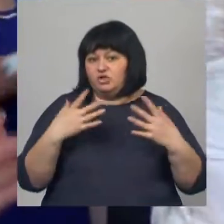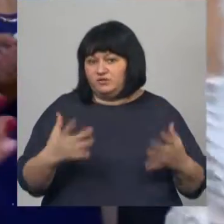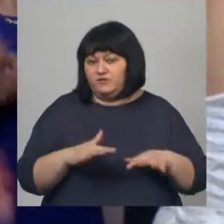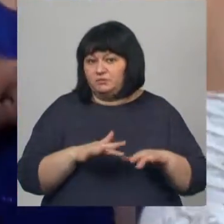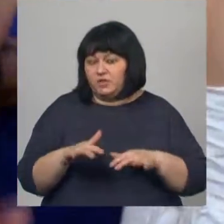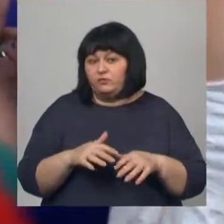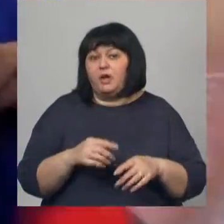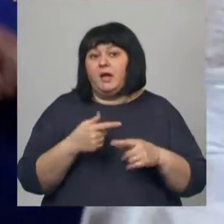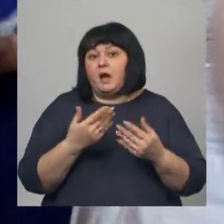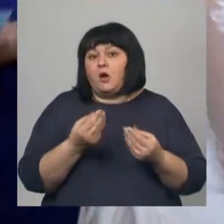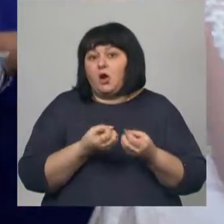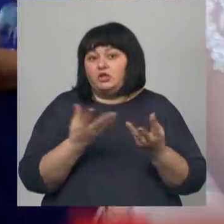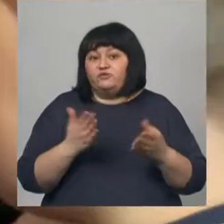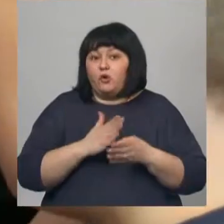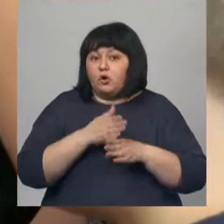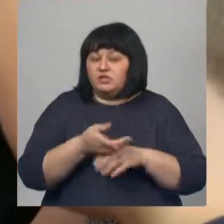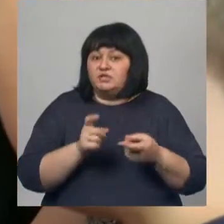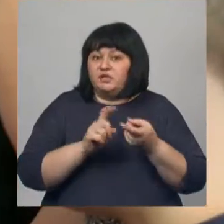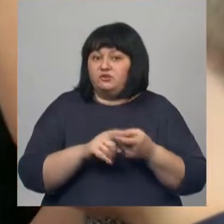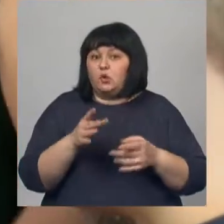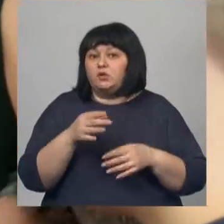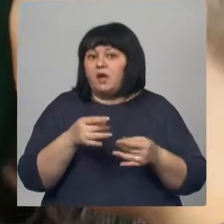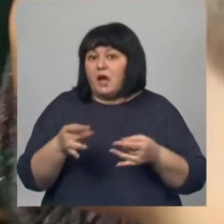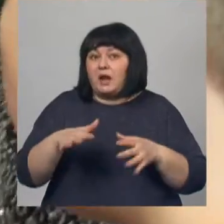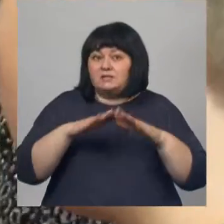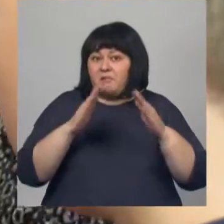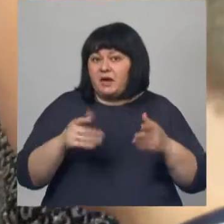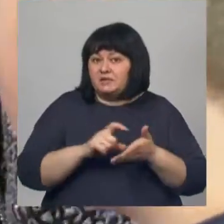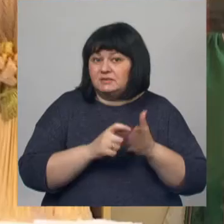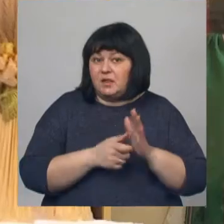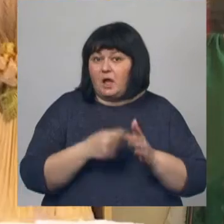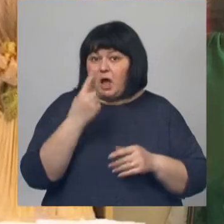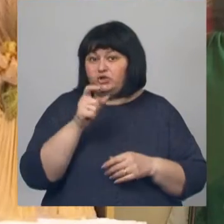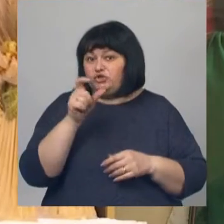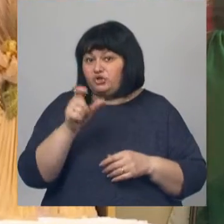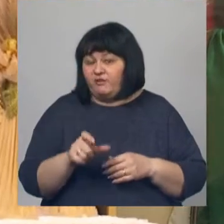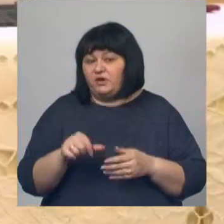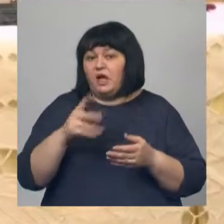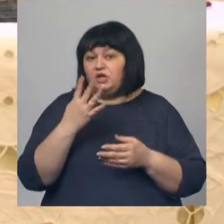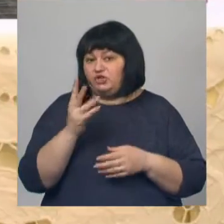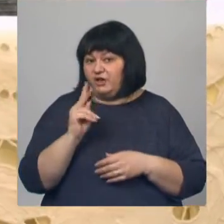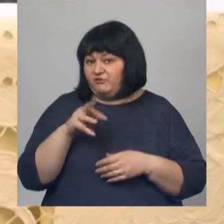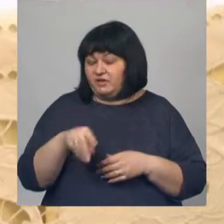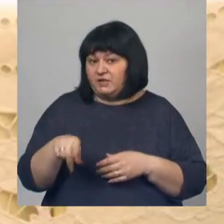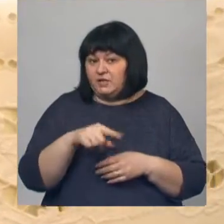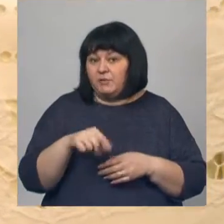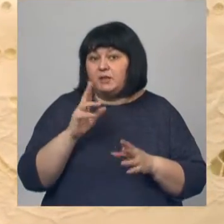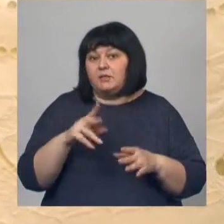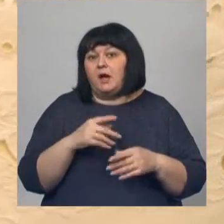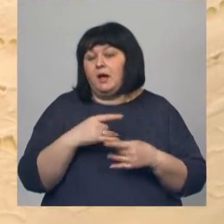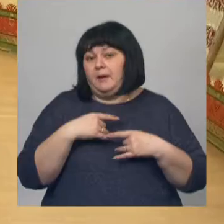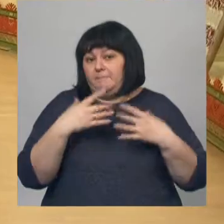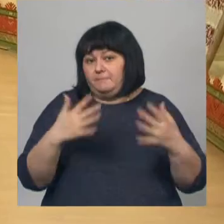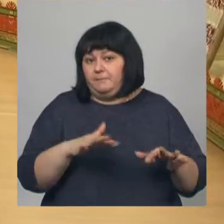Теперь количество гостей будет зависеть от размера зала. Один человек на 4 квадратных метра. В то же время на церемонию будут